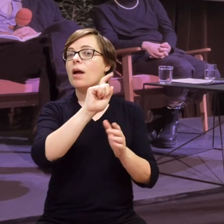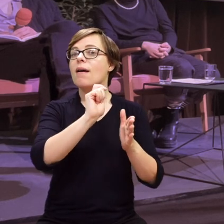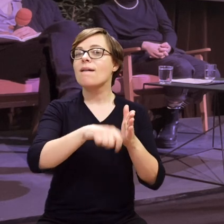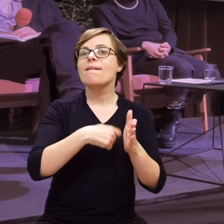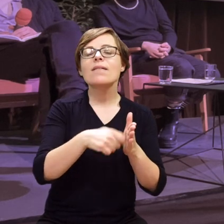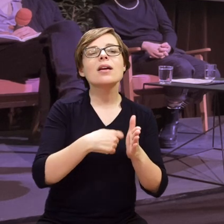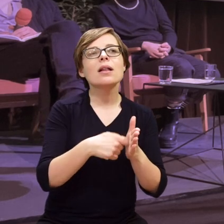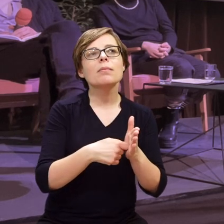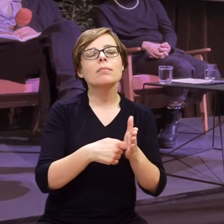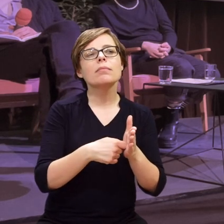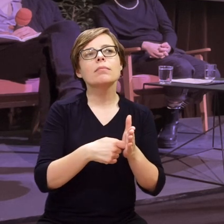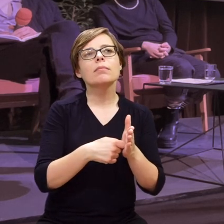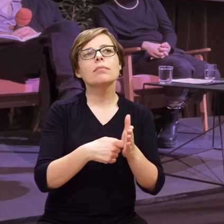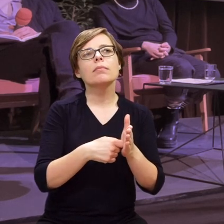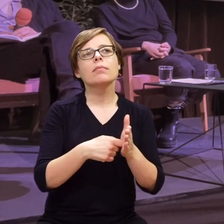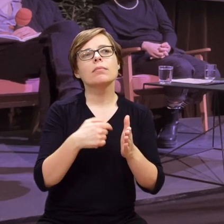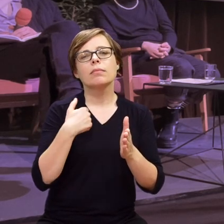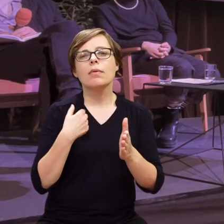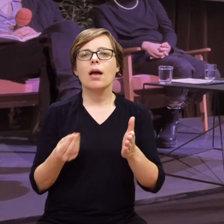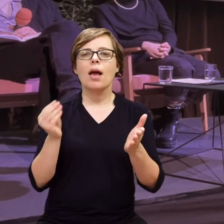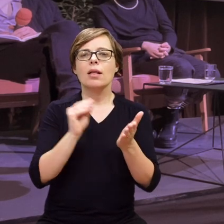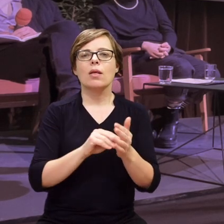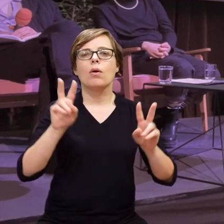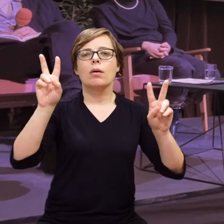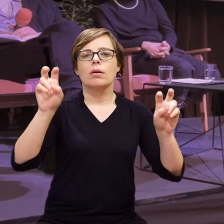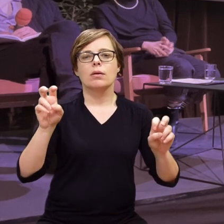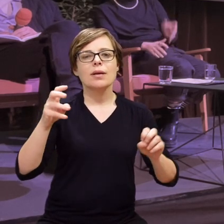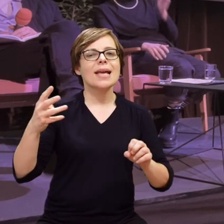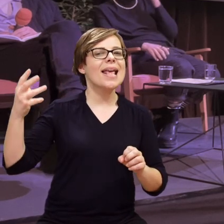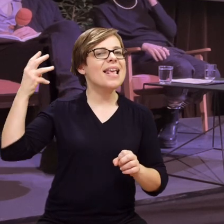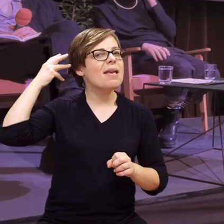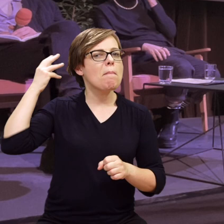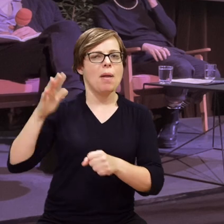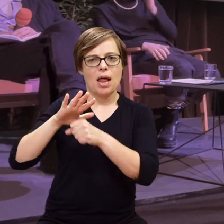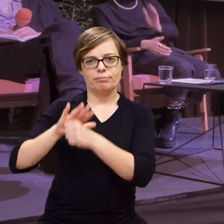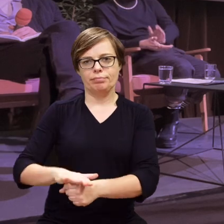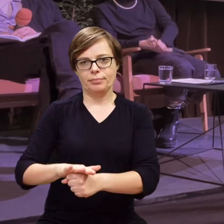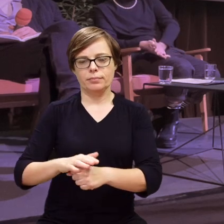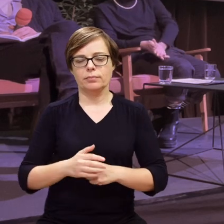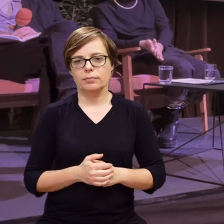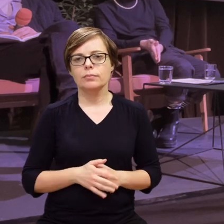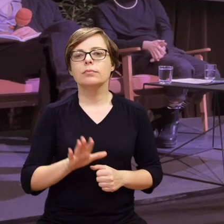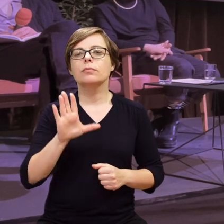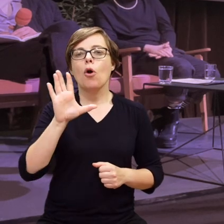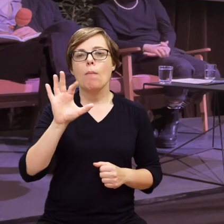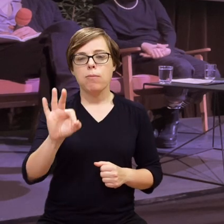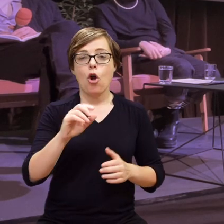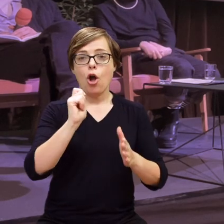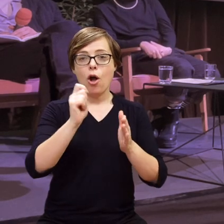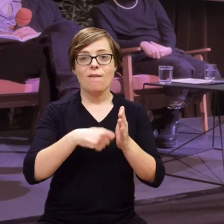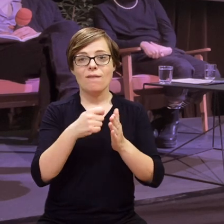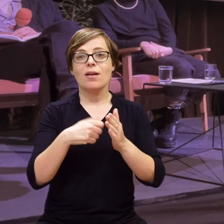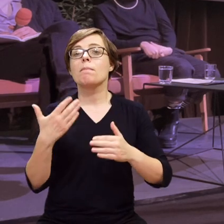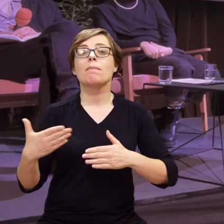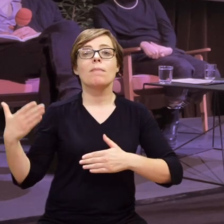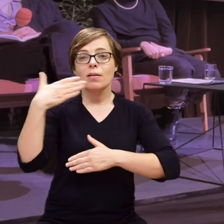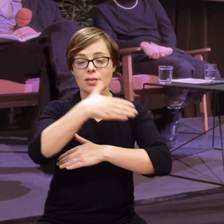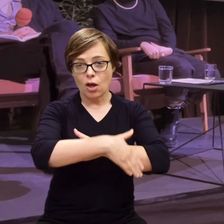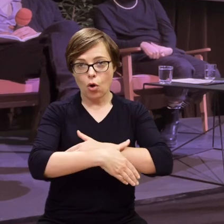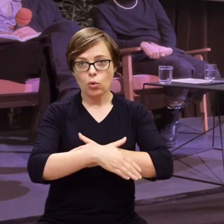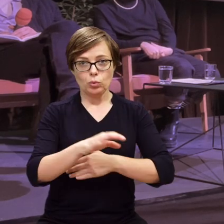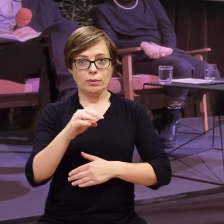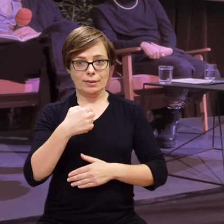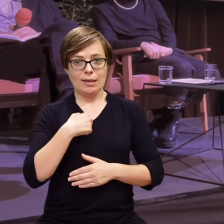filmowi nadałem podtytuł potępienie implantu, ponieważ końcówka tego filmu